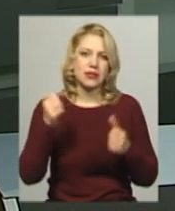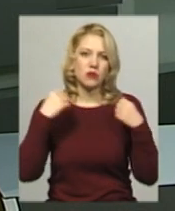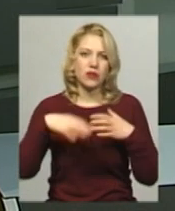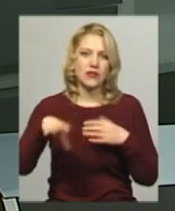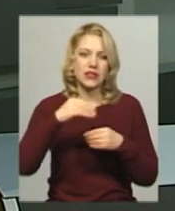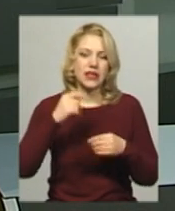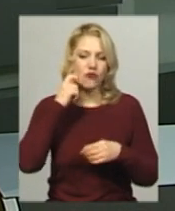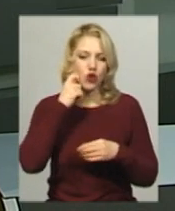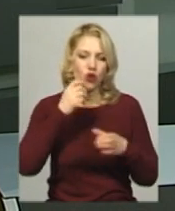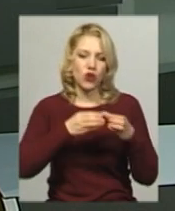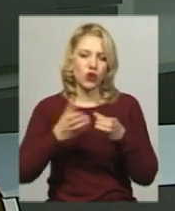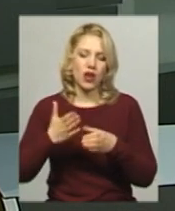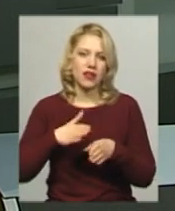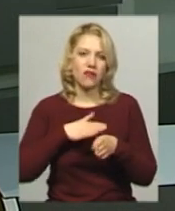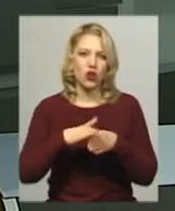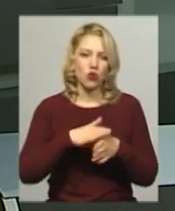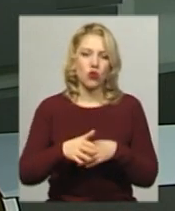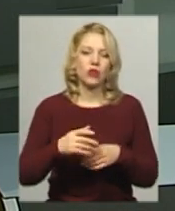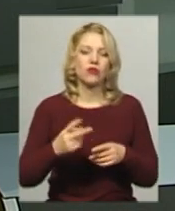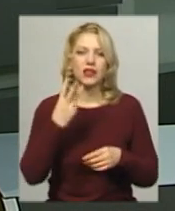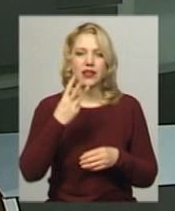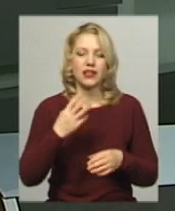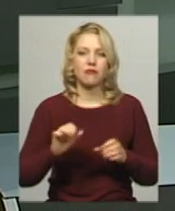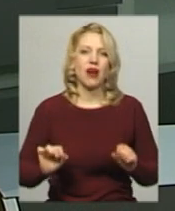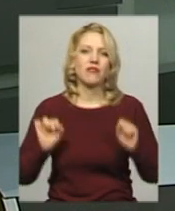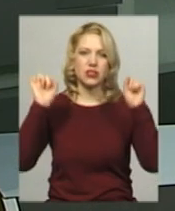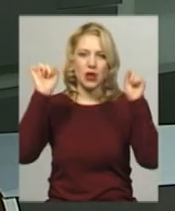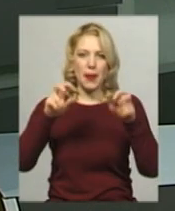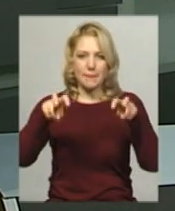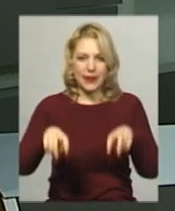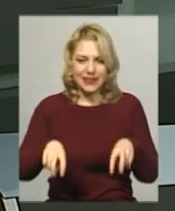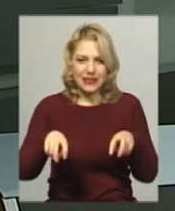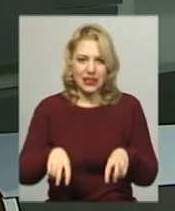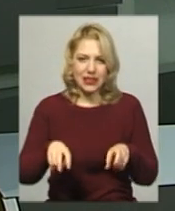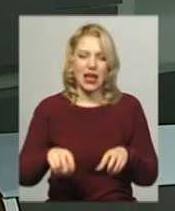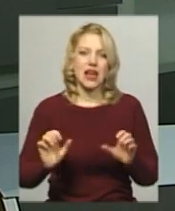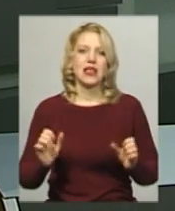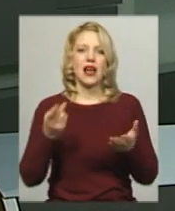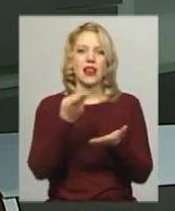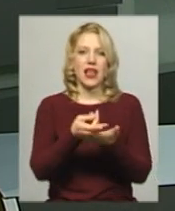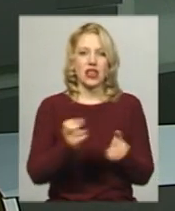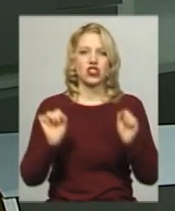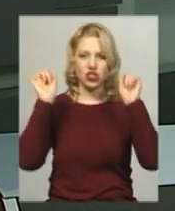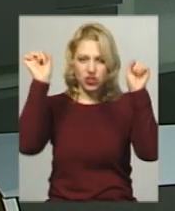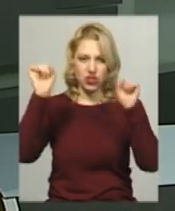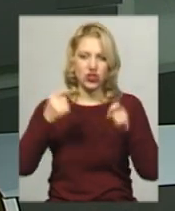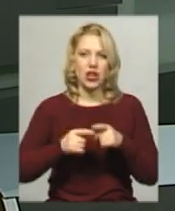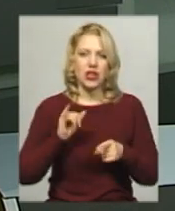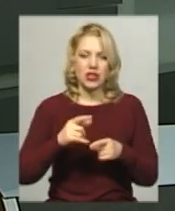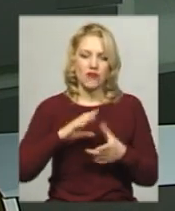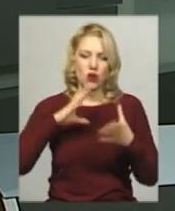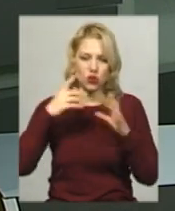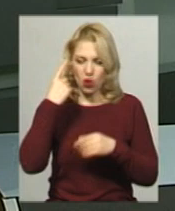груп, які виконували три вправи присідання зі штангою, жим штанги лежачі та станову тягу. Залік був особисто командний, в